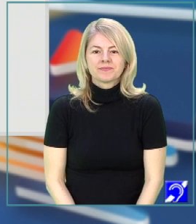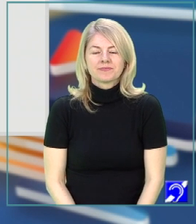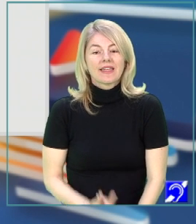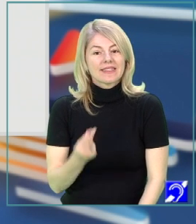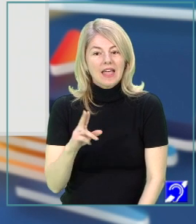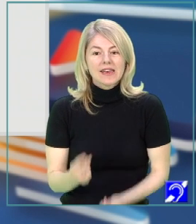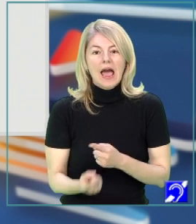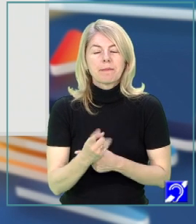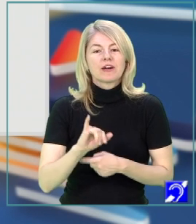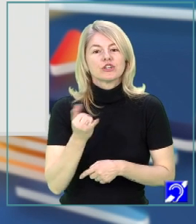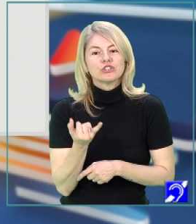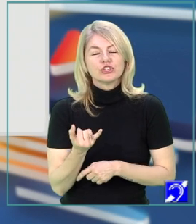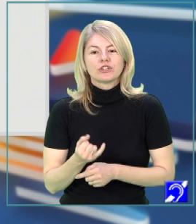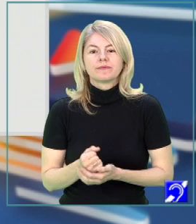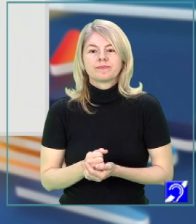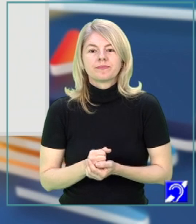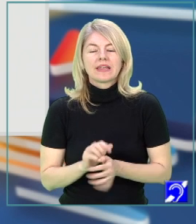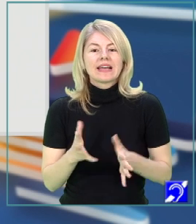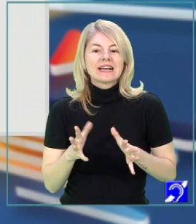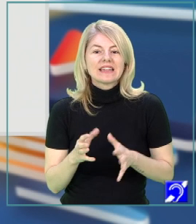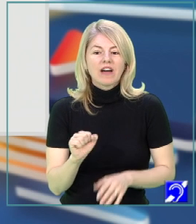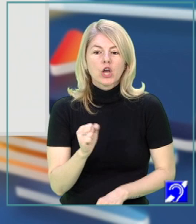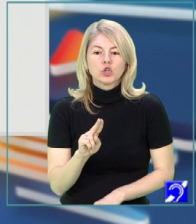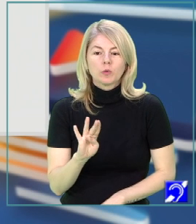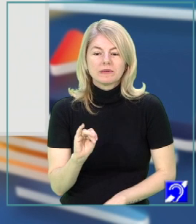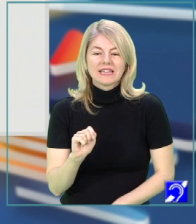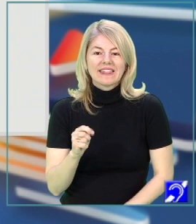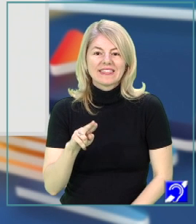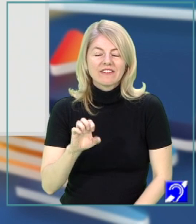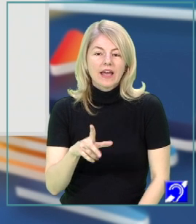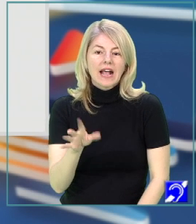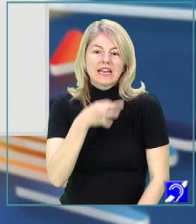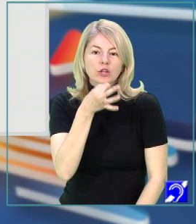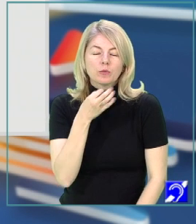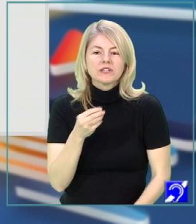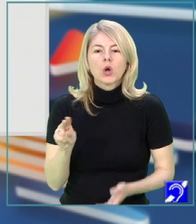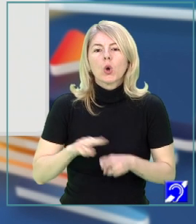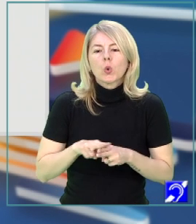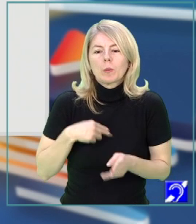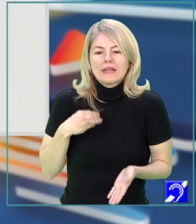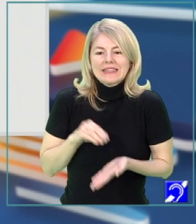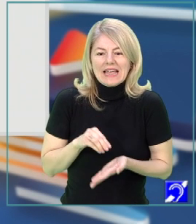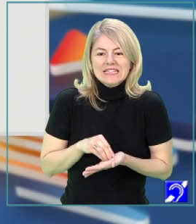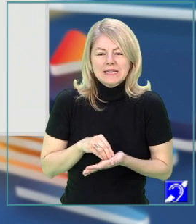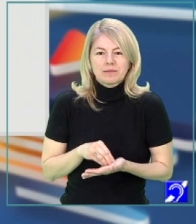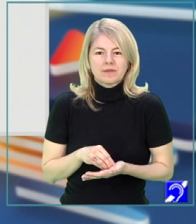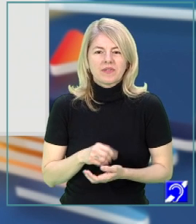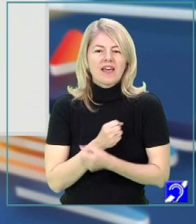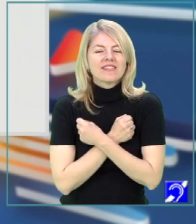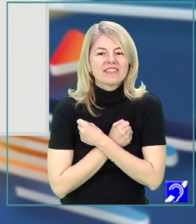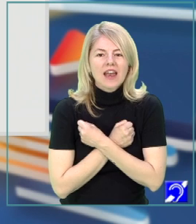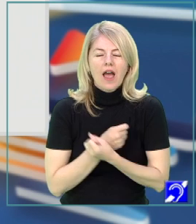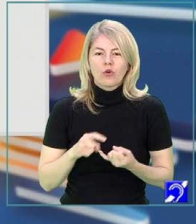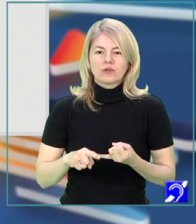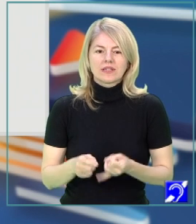Dar apar de asemenea și câteva substantive. Care denumesc stările eului poetic. Dragostea, de